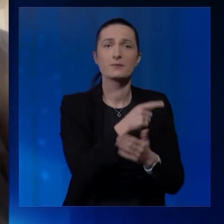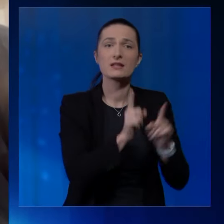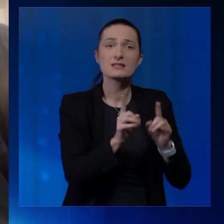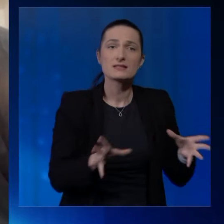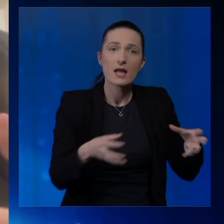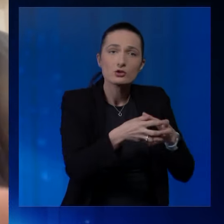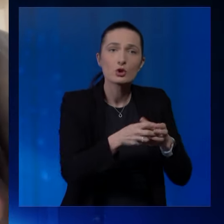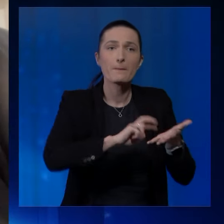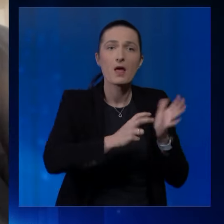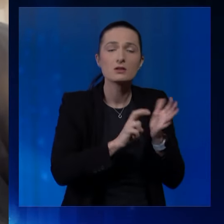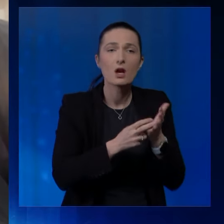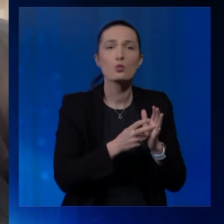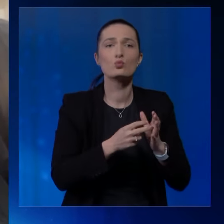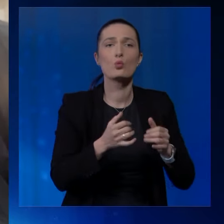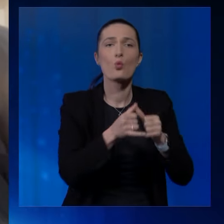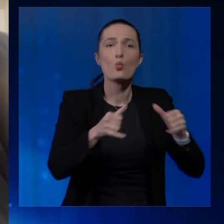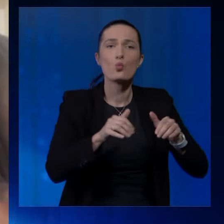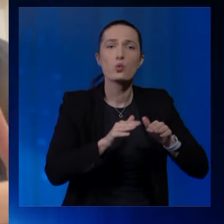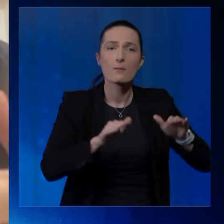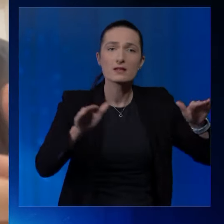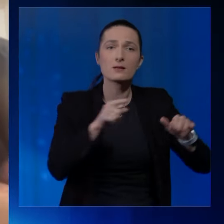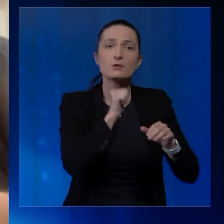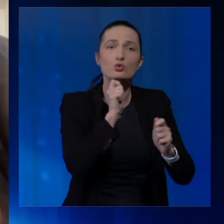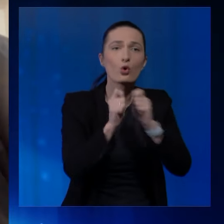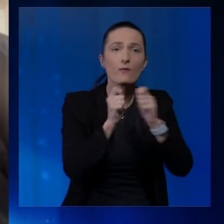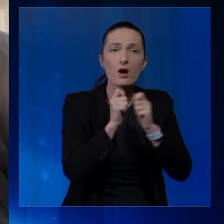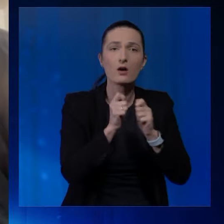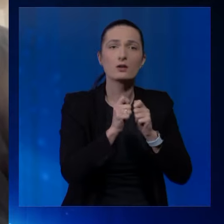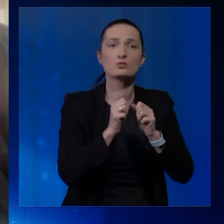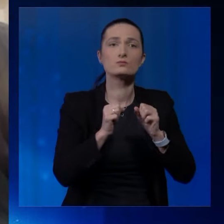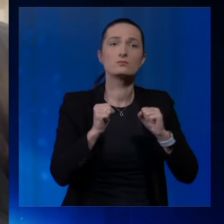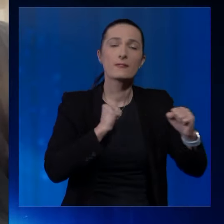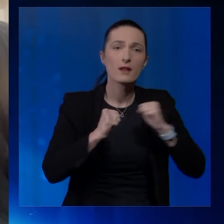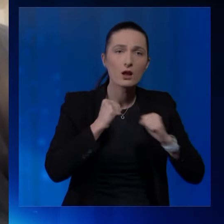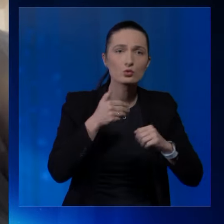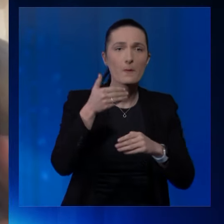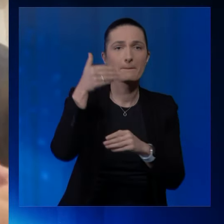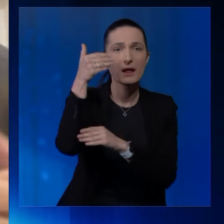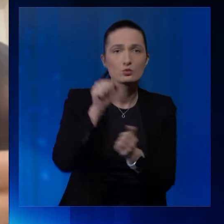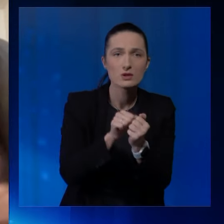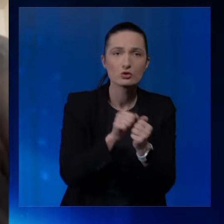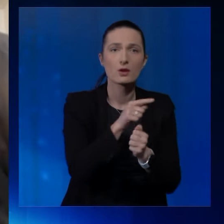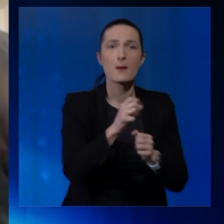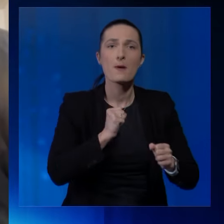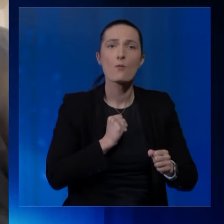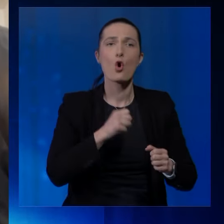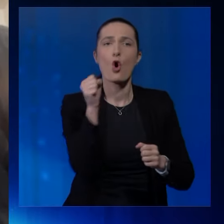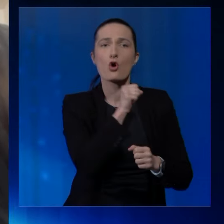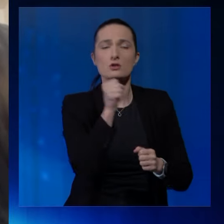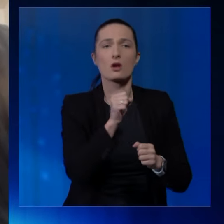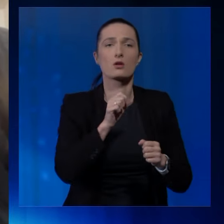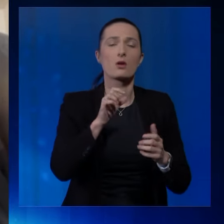Bilo je nezamislivo da zajednički planiraju urbanizam, nezamislivo da dogovaraju imena direktora preduzeća, nezamislivo je da